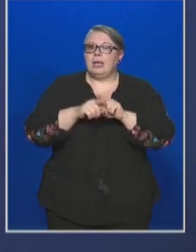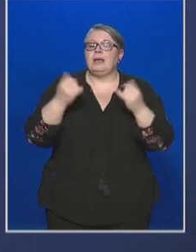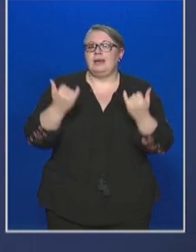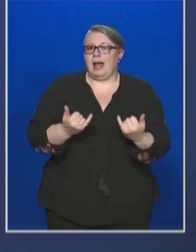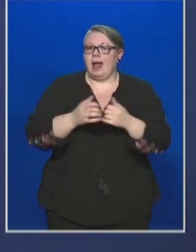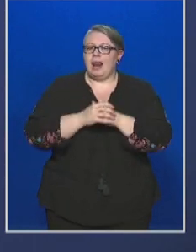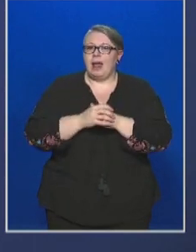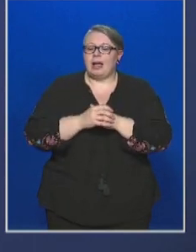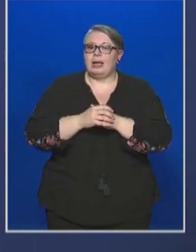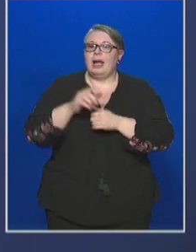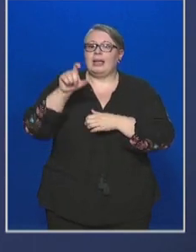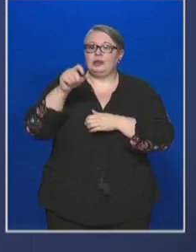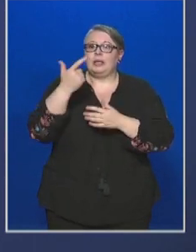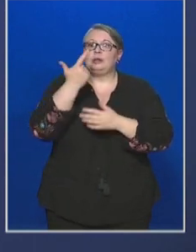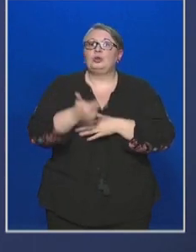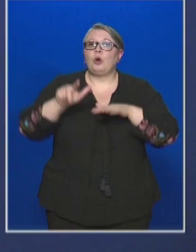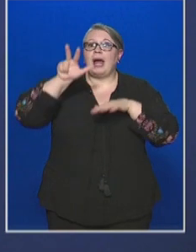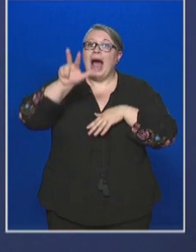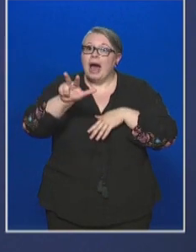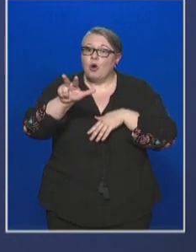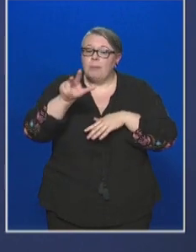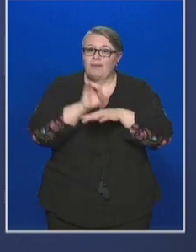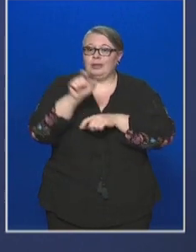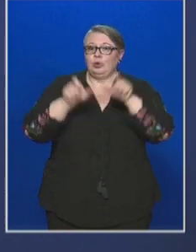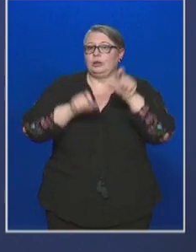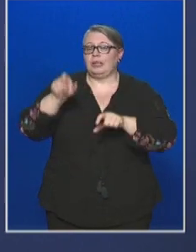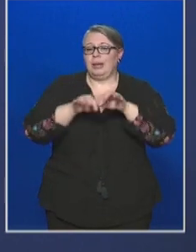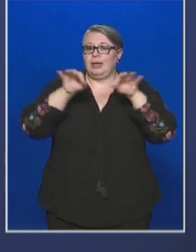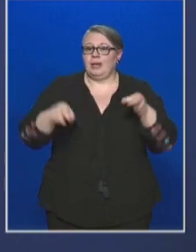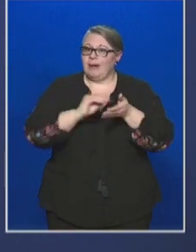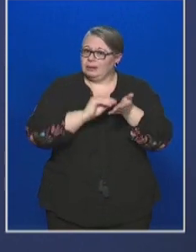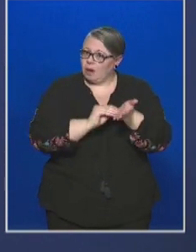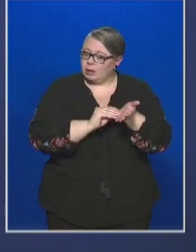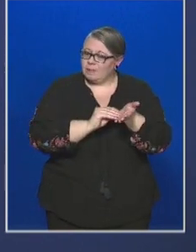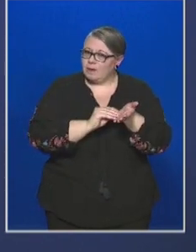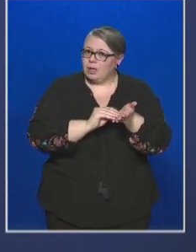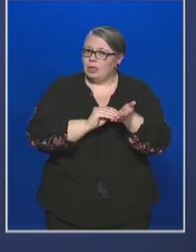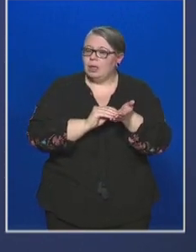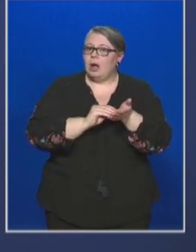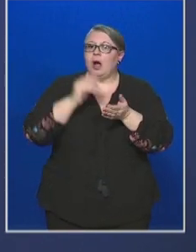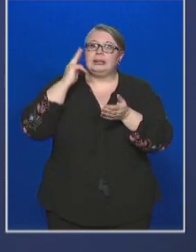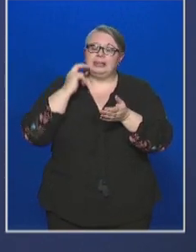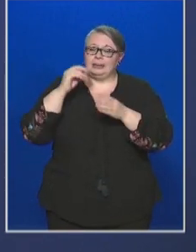jelenleg 223 fertőzöttet tartunk nyilván az